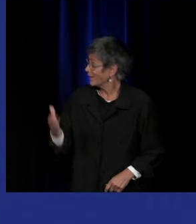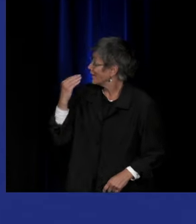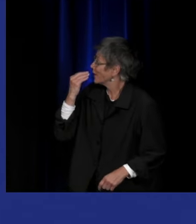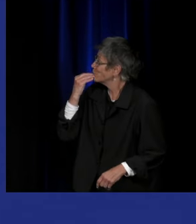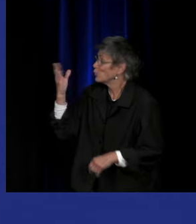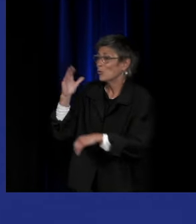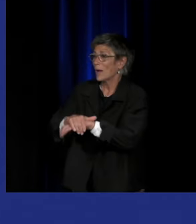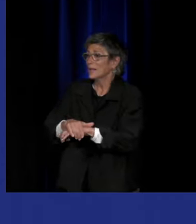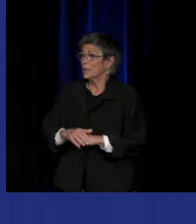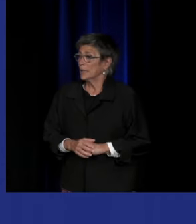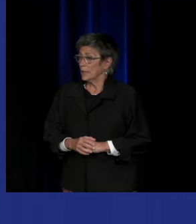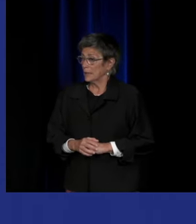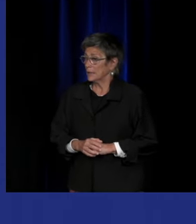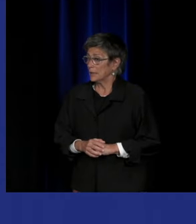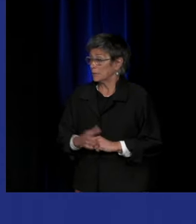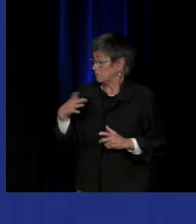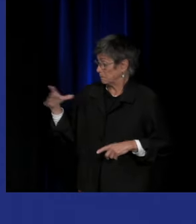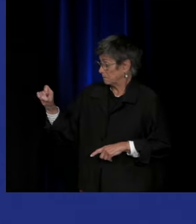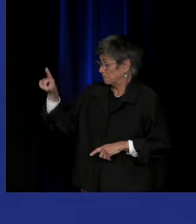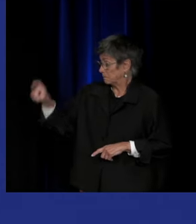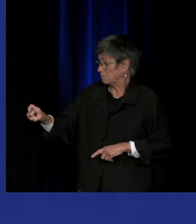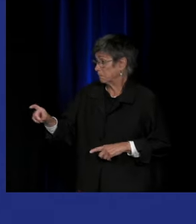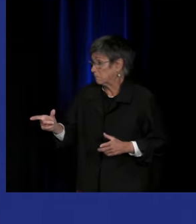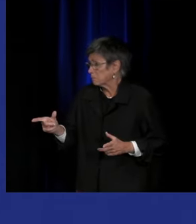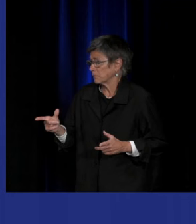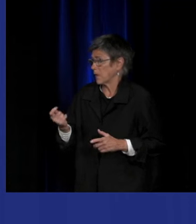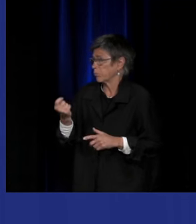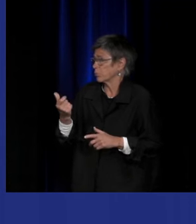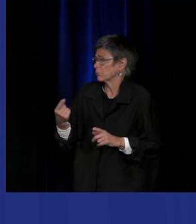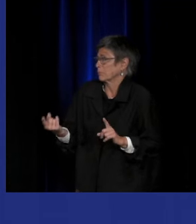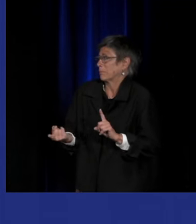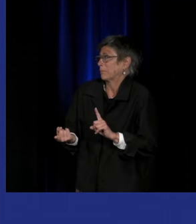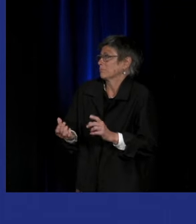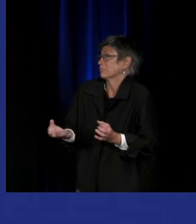bonsoir j'ai une question un peu particulière